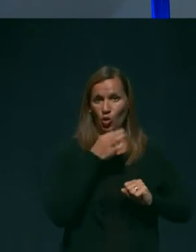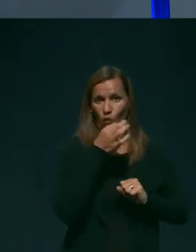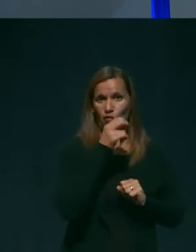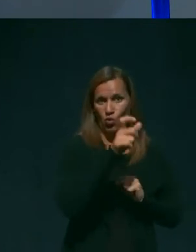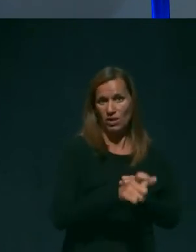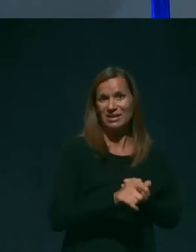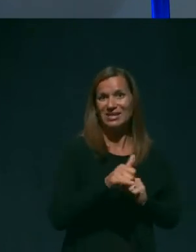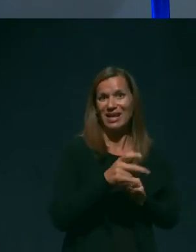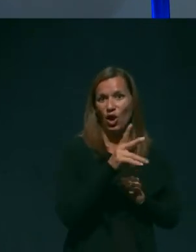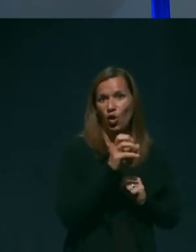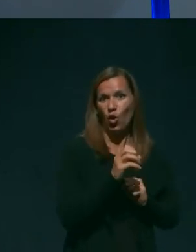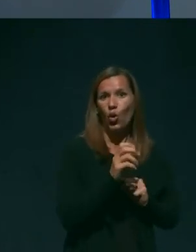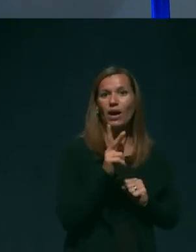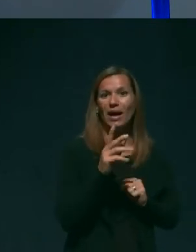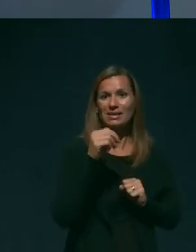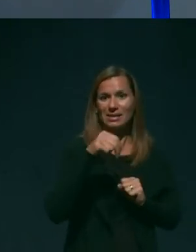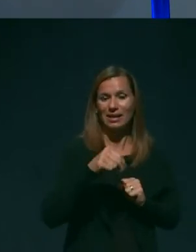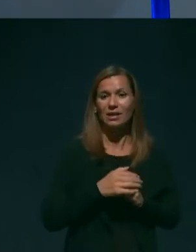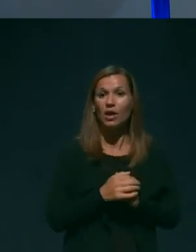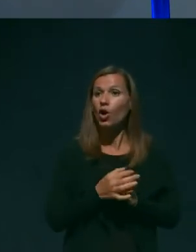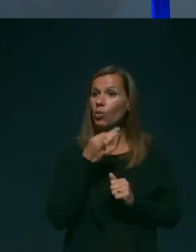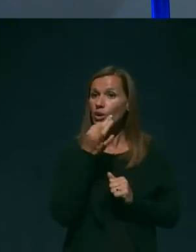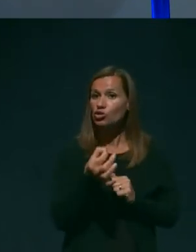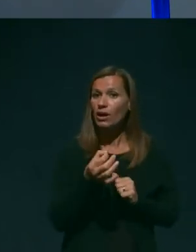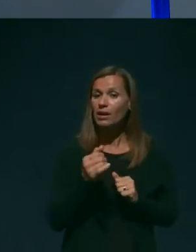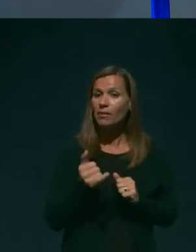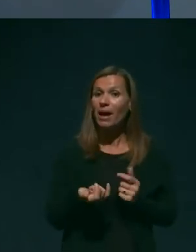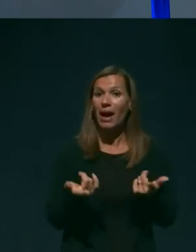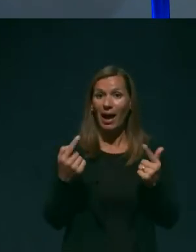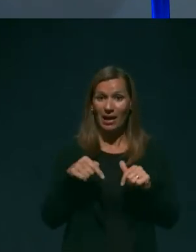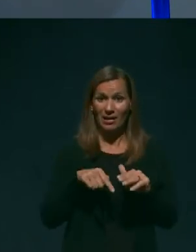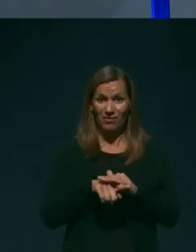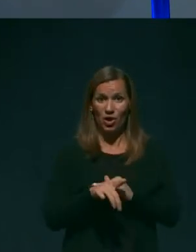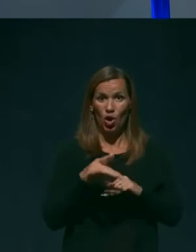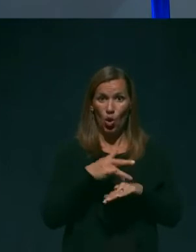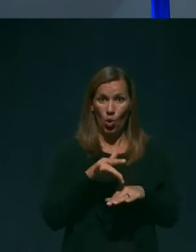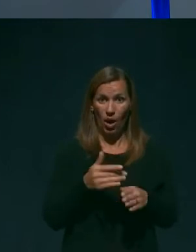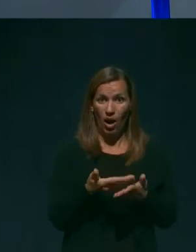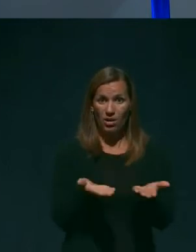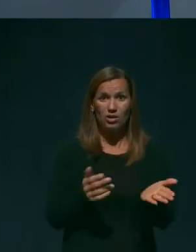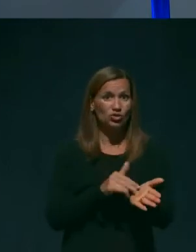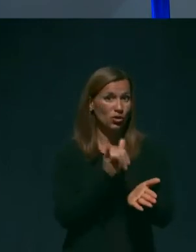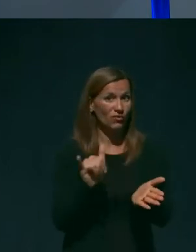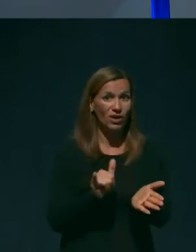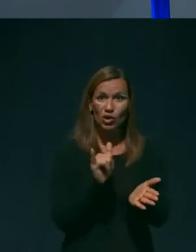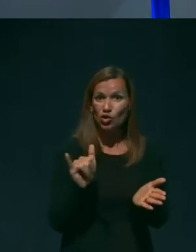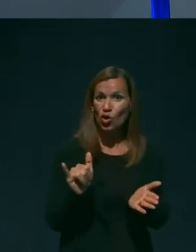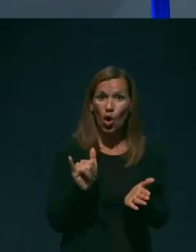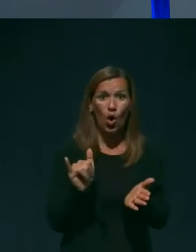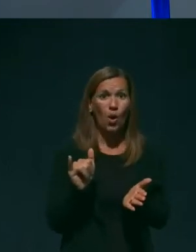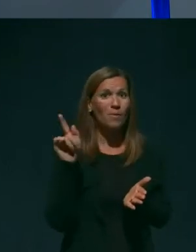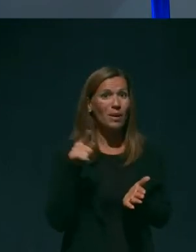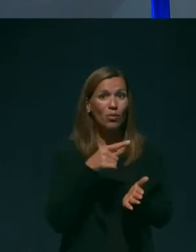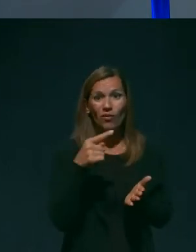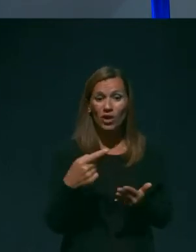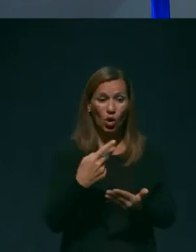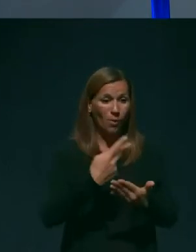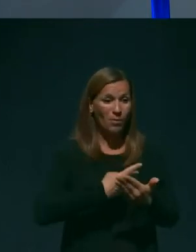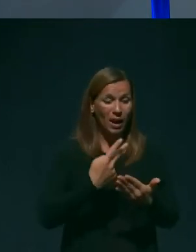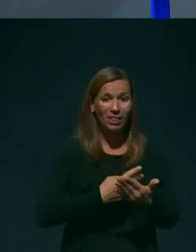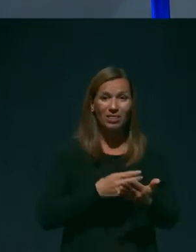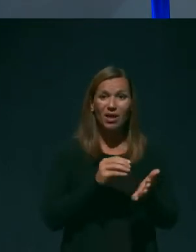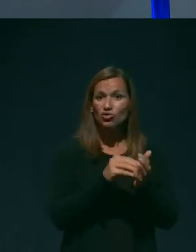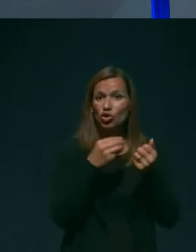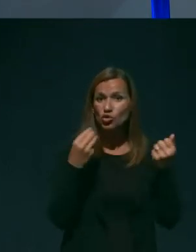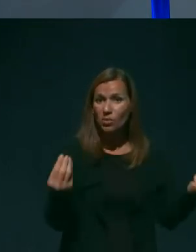Vprašanje pa je takšno. Ali je v lokalih še vedno prepovedano branje tiskovin in časopisov.